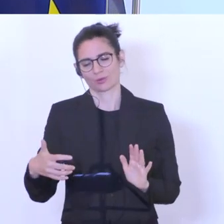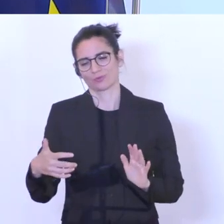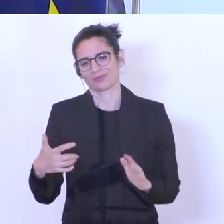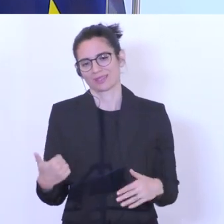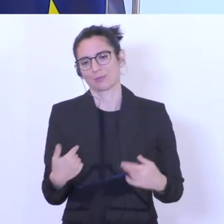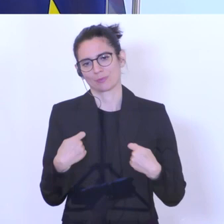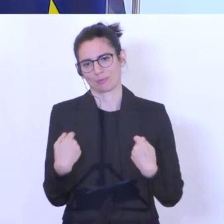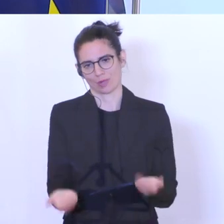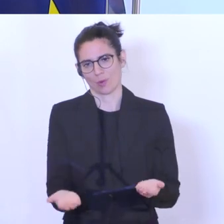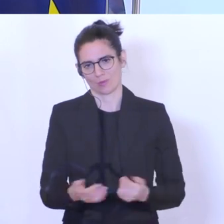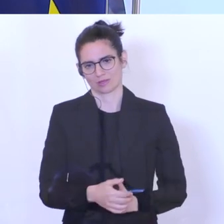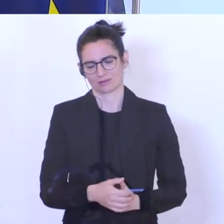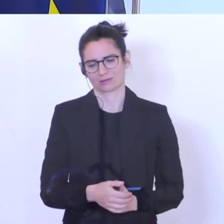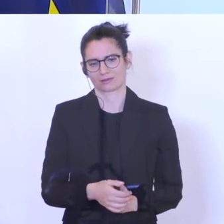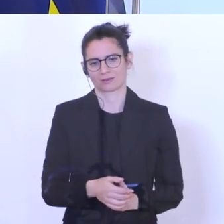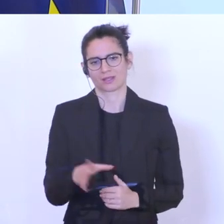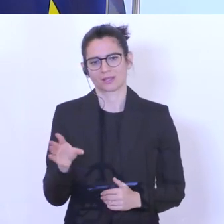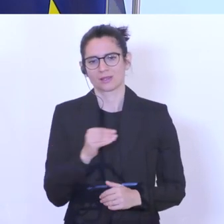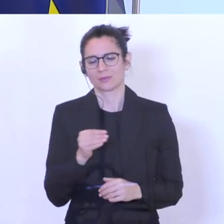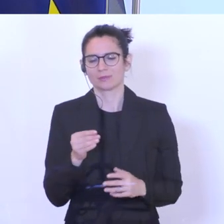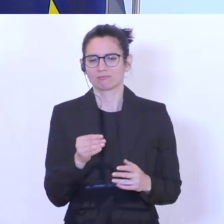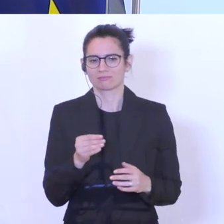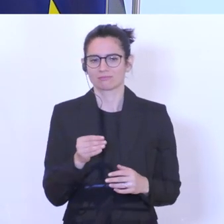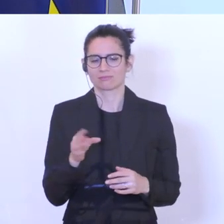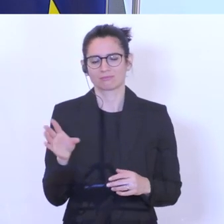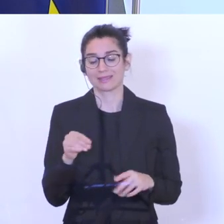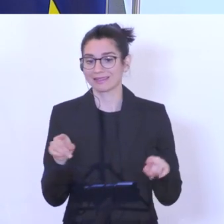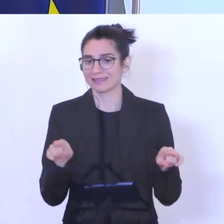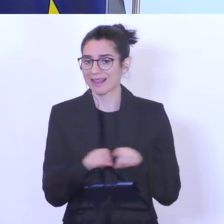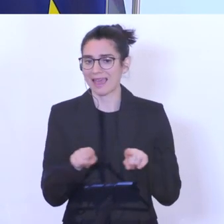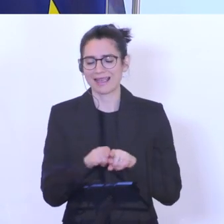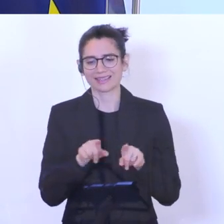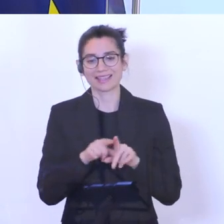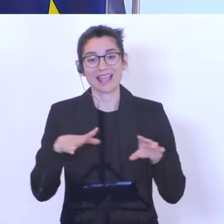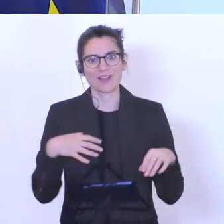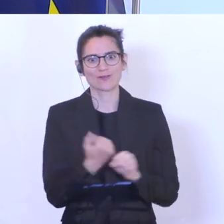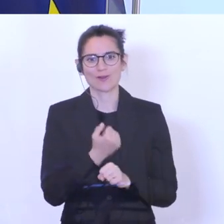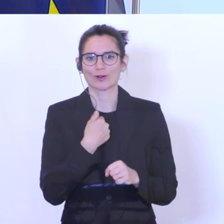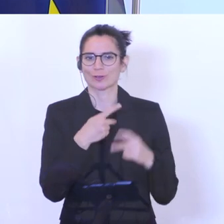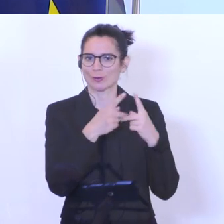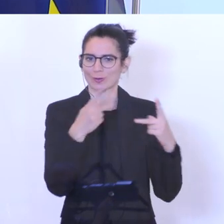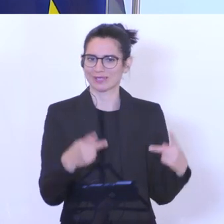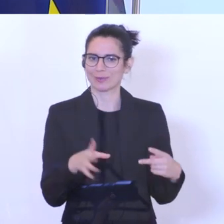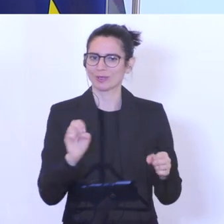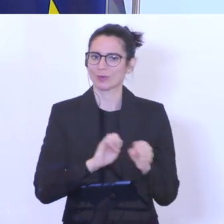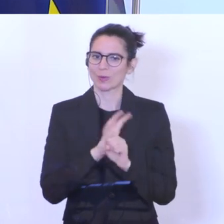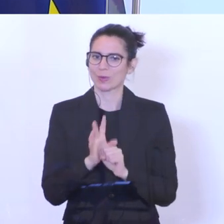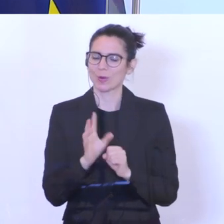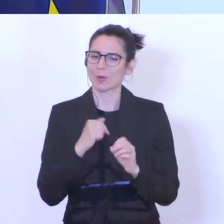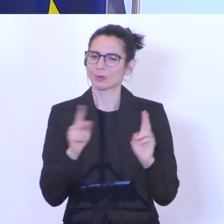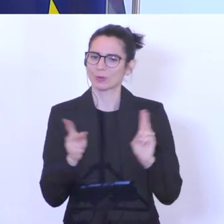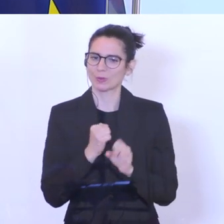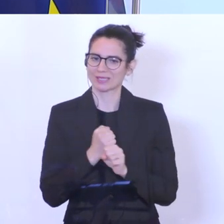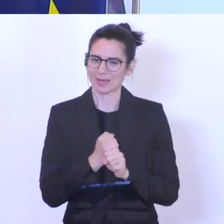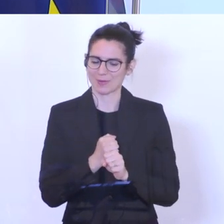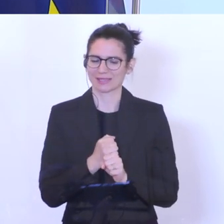Verlängerung auch gibt und mit dem wesentlichen gleichen Erfolgskonzept der Corona-Kurzarbeit, die wir in Österreich hatten. Und wir werden